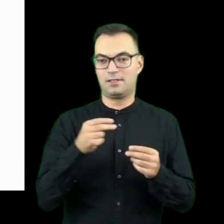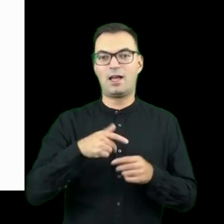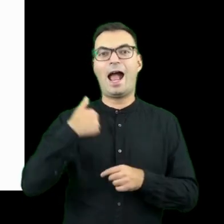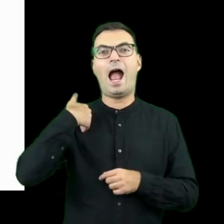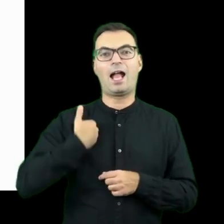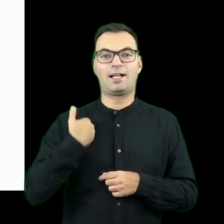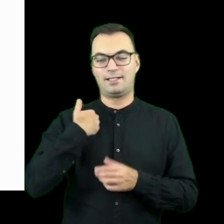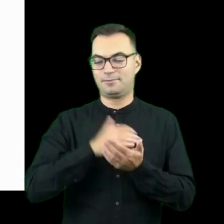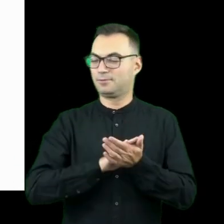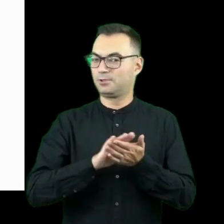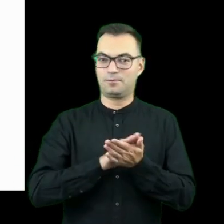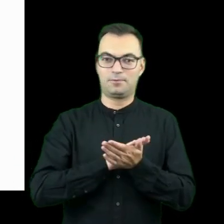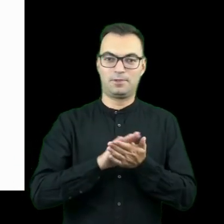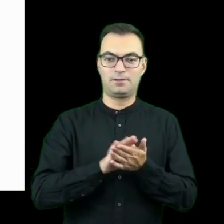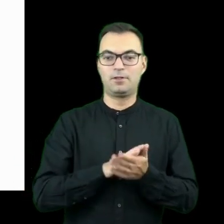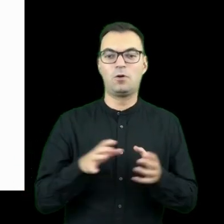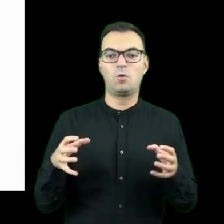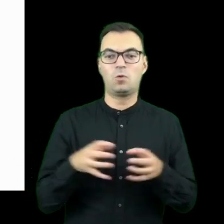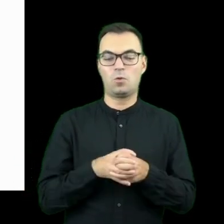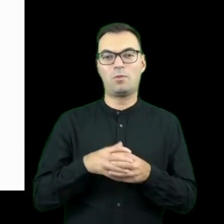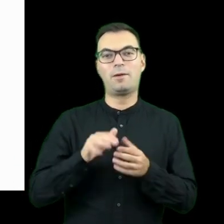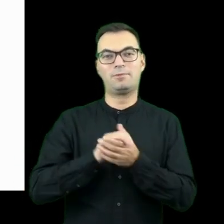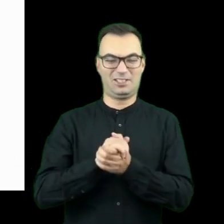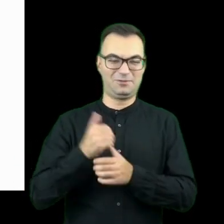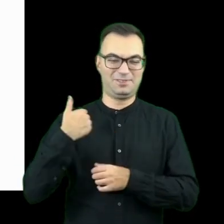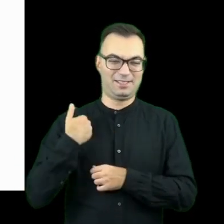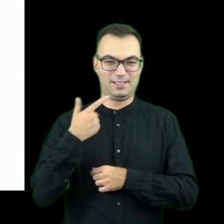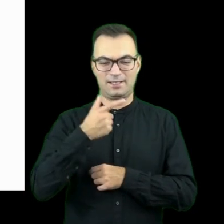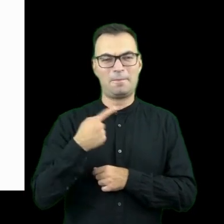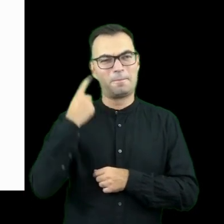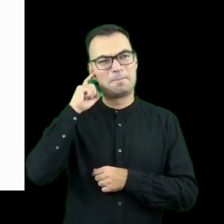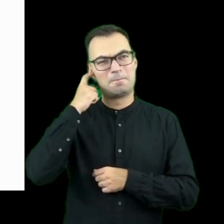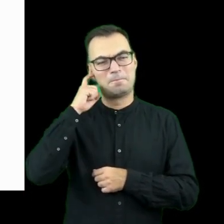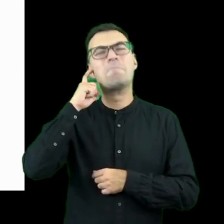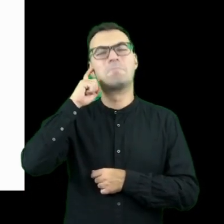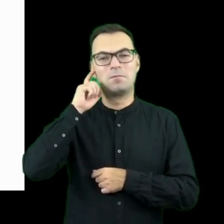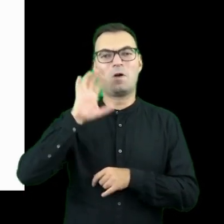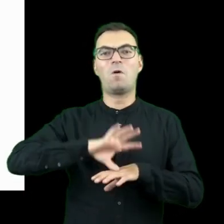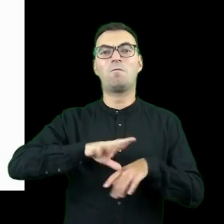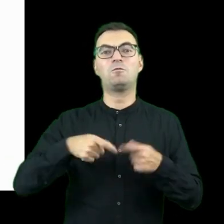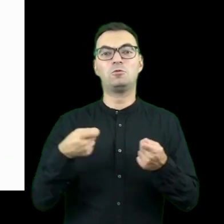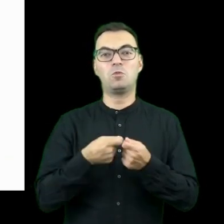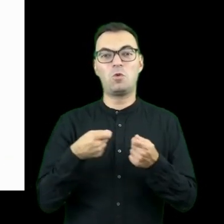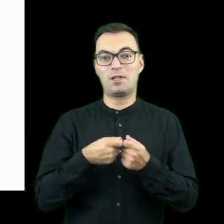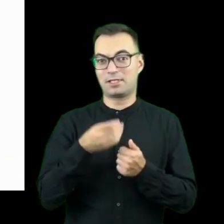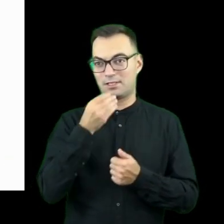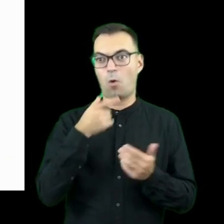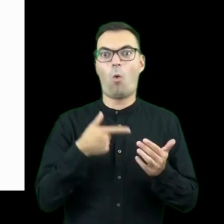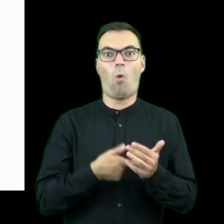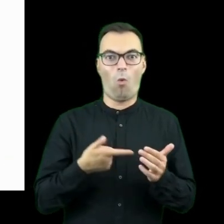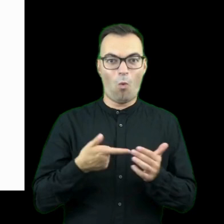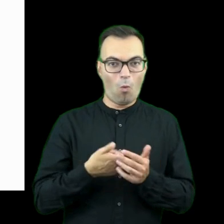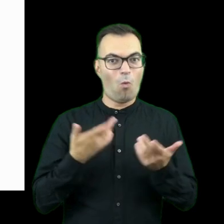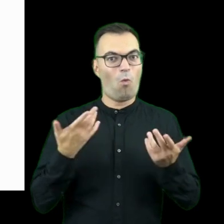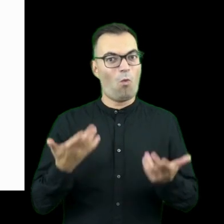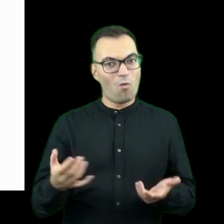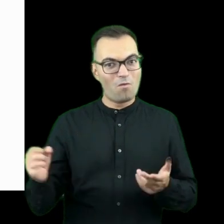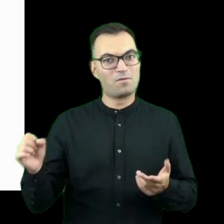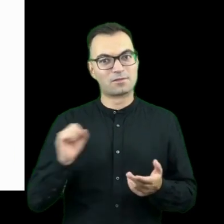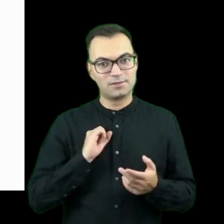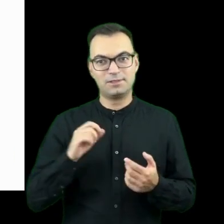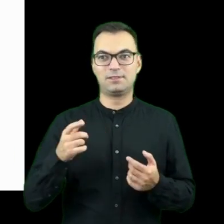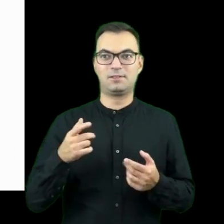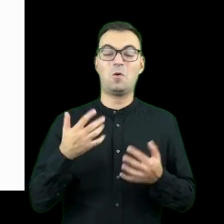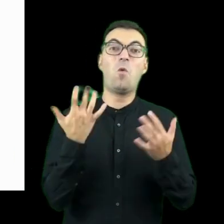jest przykład z Wielkiej Brytanii, grupa przyjaciół z Wielkiej Brytanii doszła do wniosku, że wspólne jedzenie jest takim bardzo atrakcyjnym